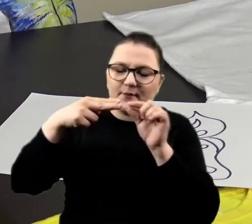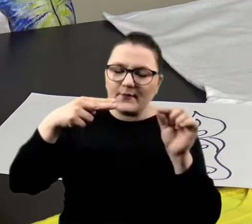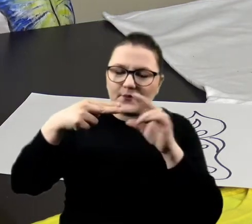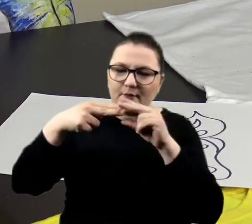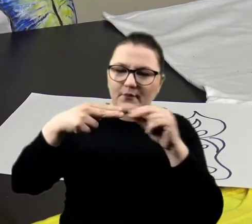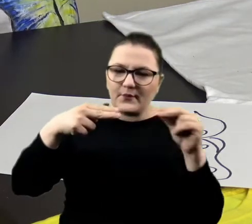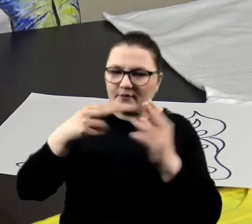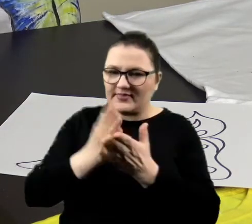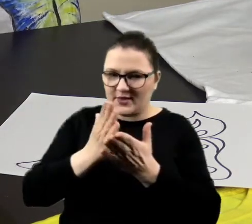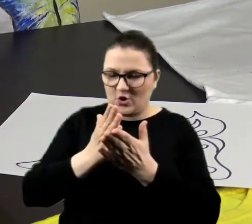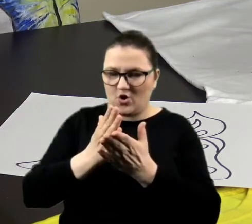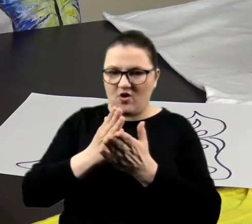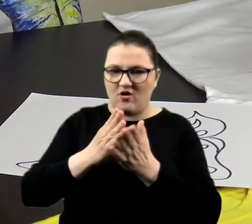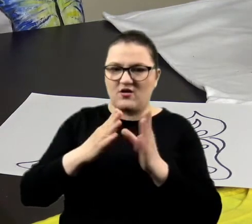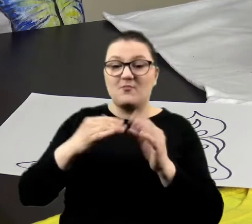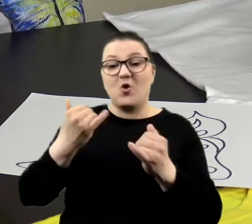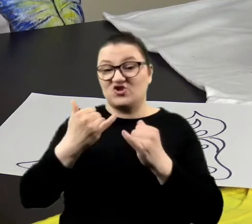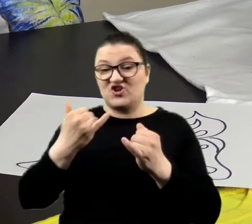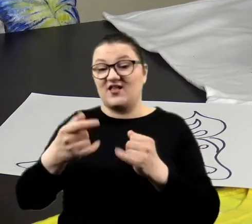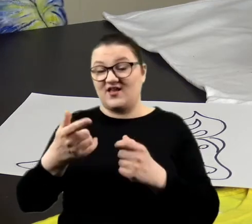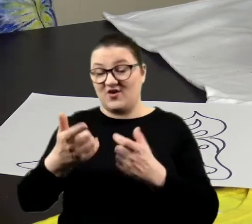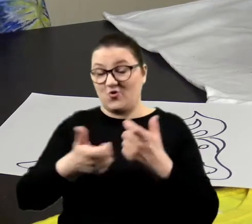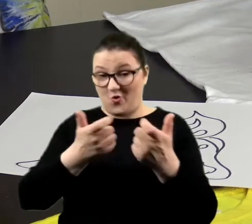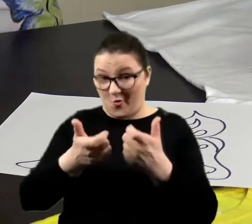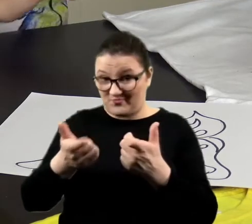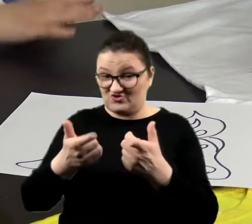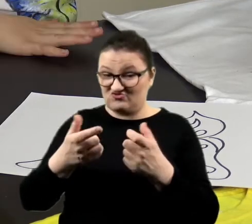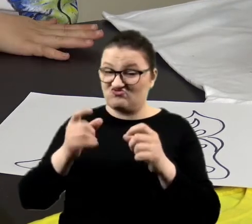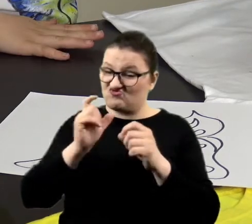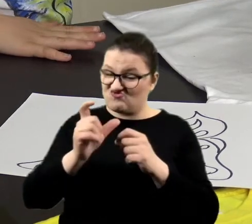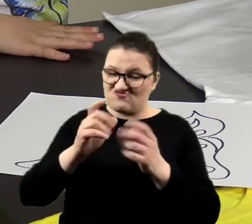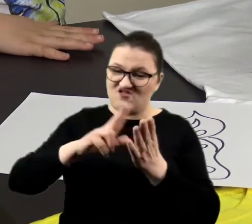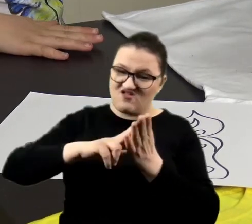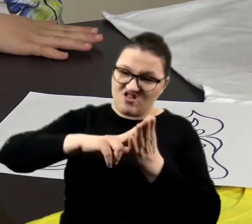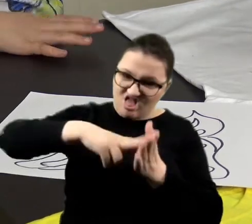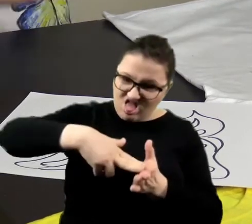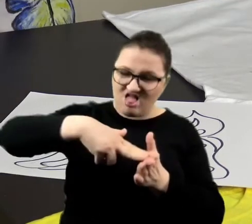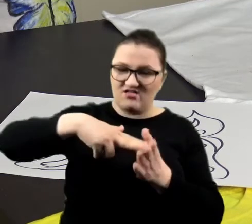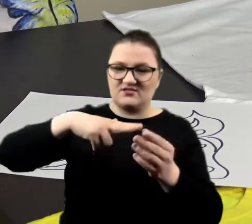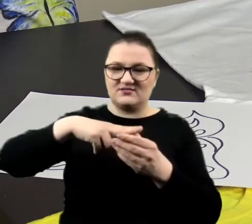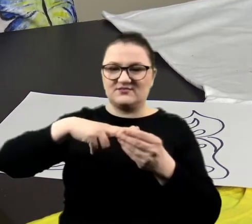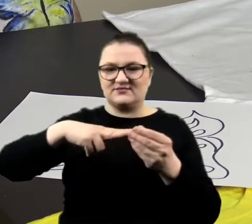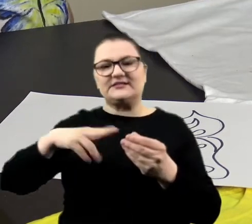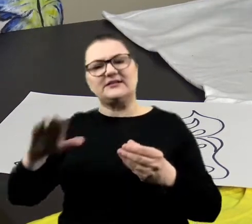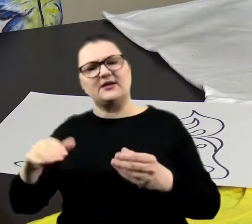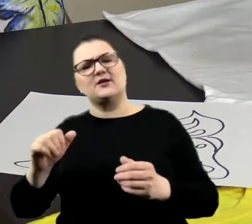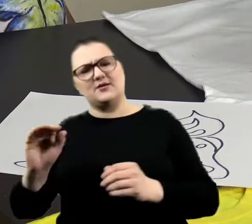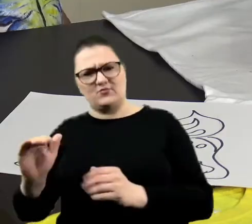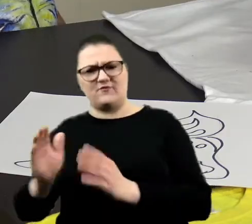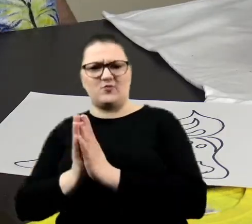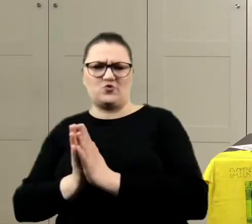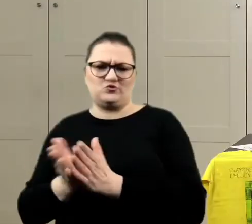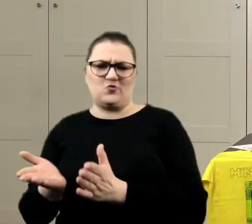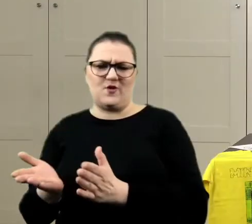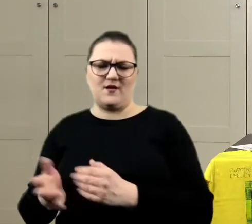bierzesz takim szerokim, to wejdzie nam, ale prosiłam Helenko,